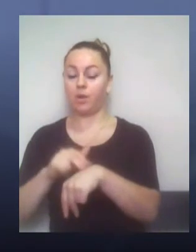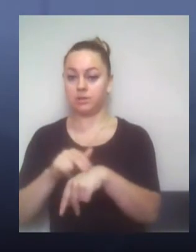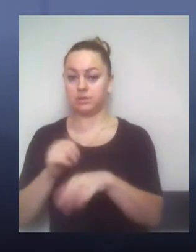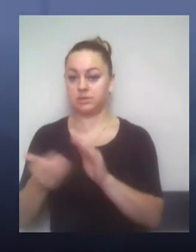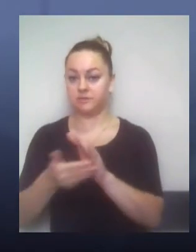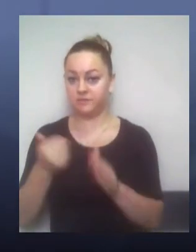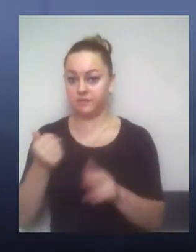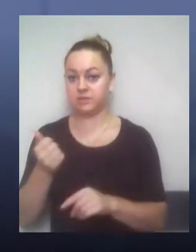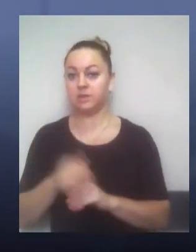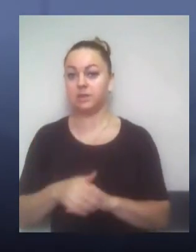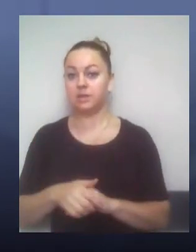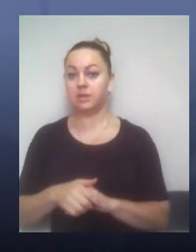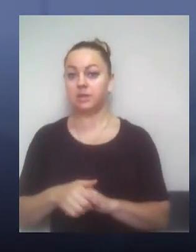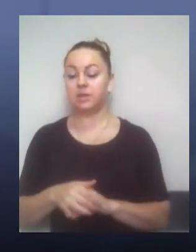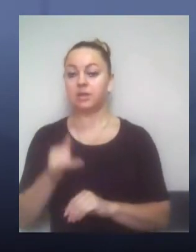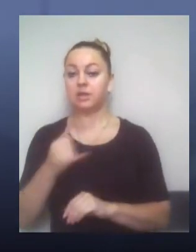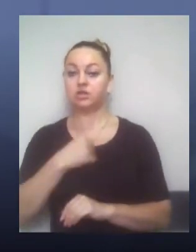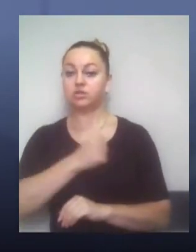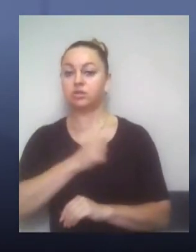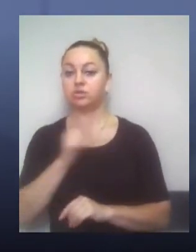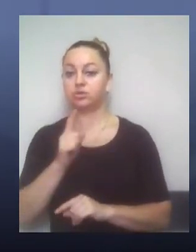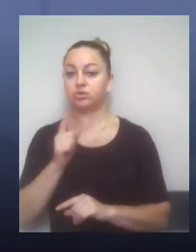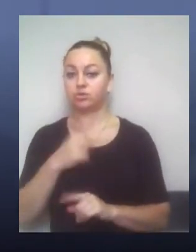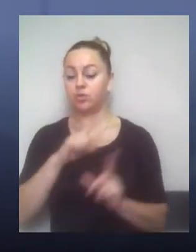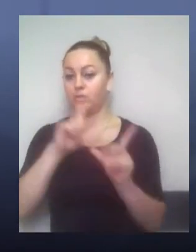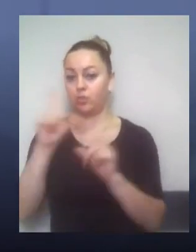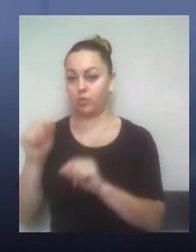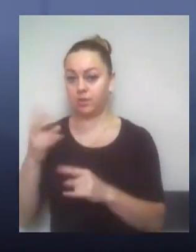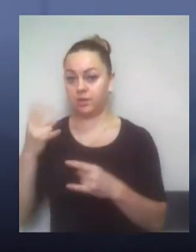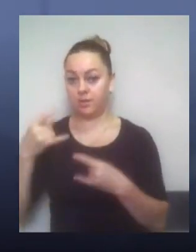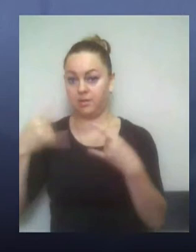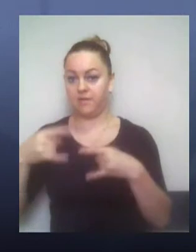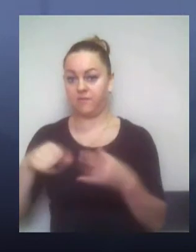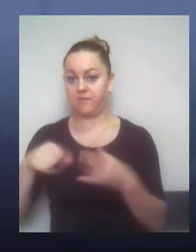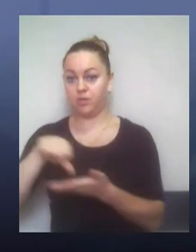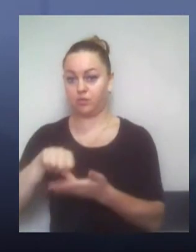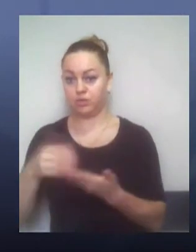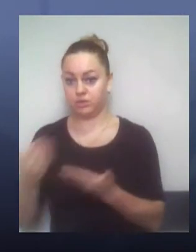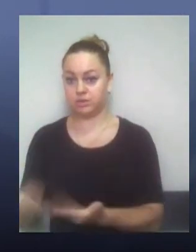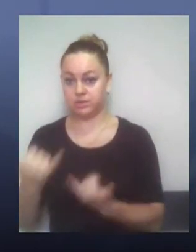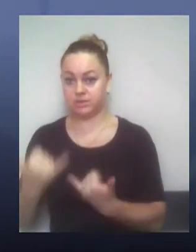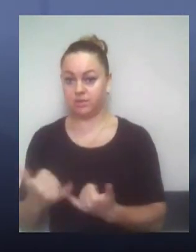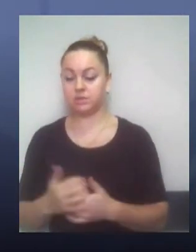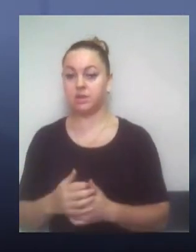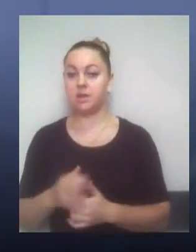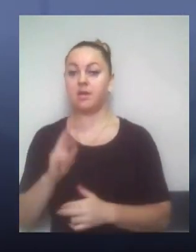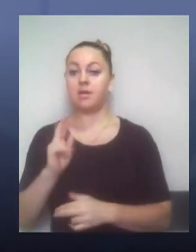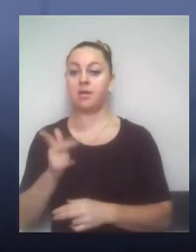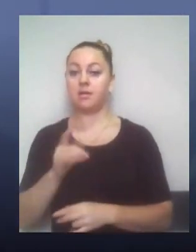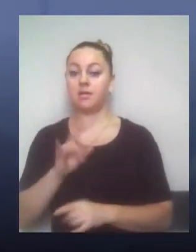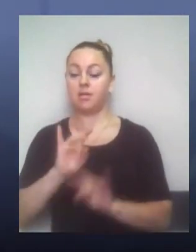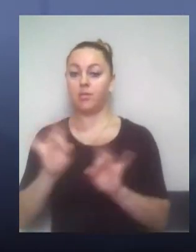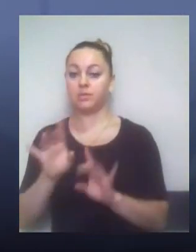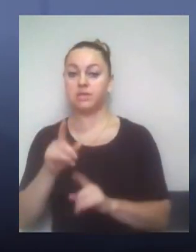Я, к тому часу, вже піхала к вам на ефір. Тобто, як сказав Горзелентрест,